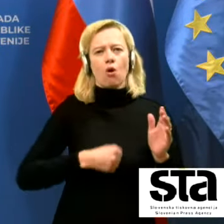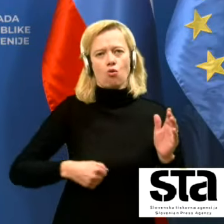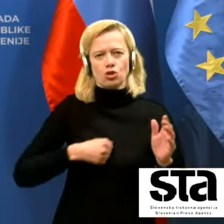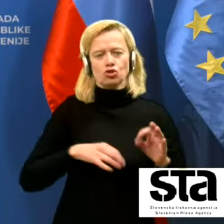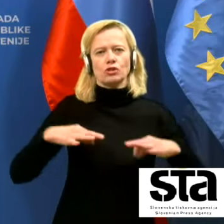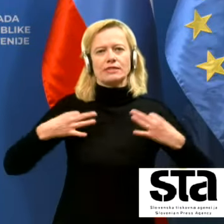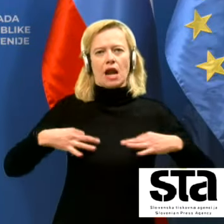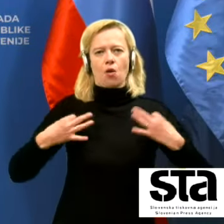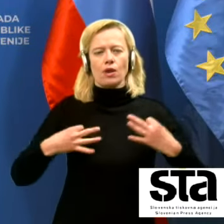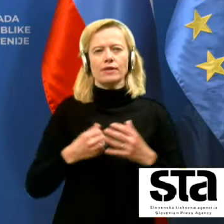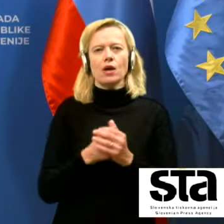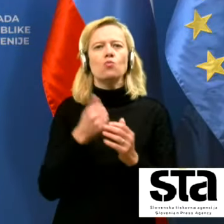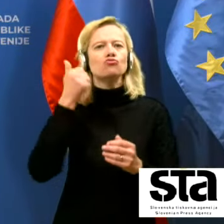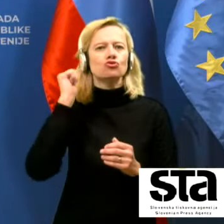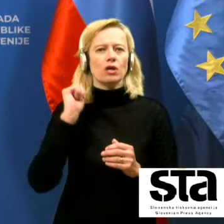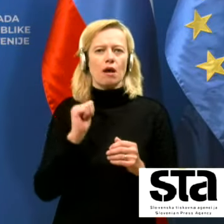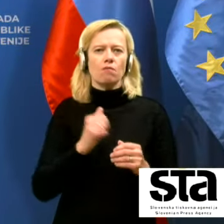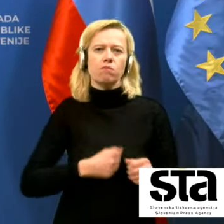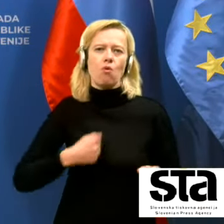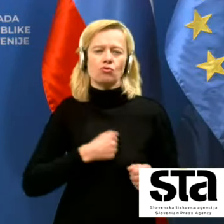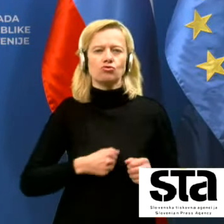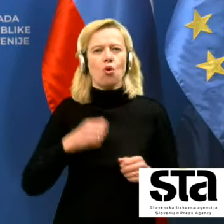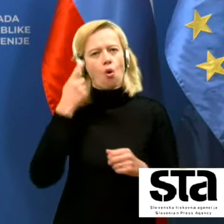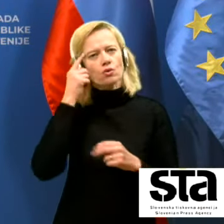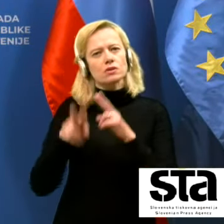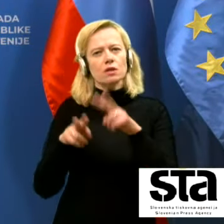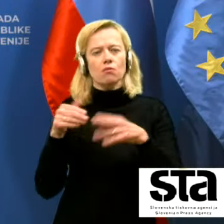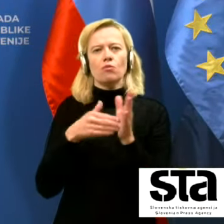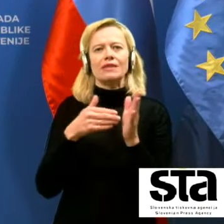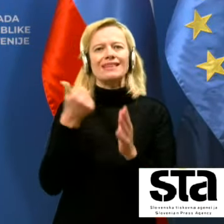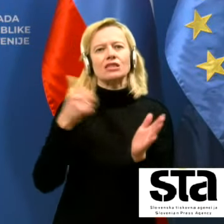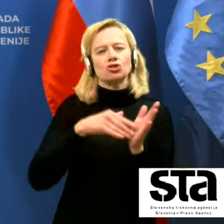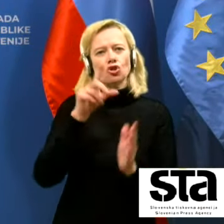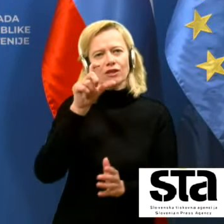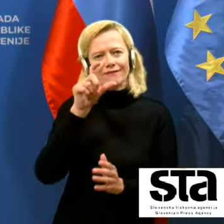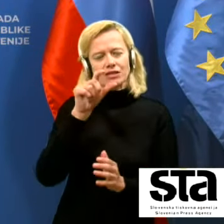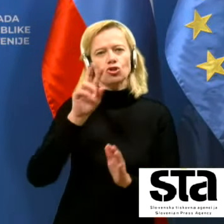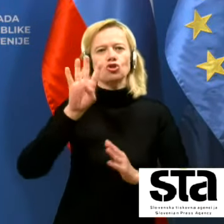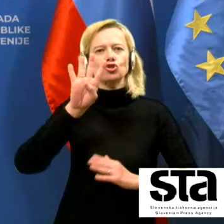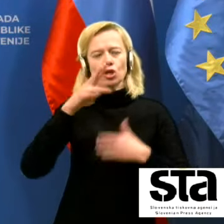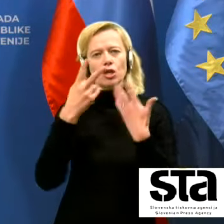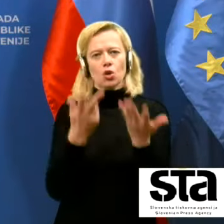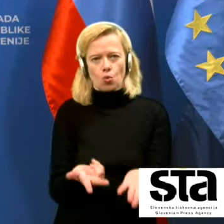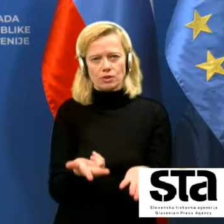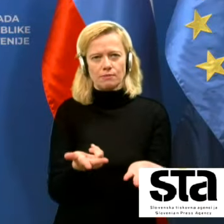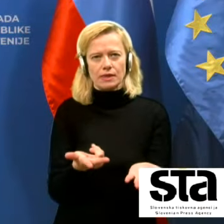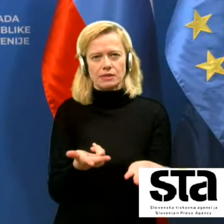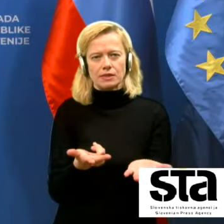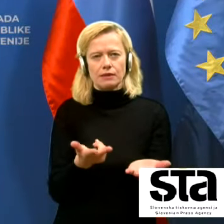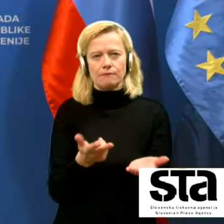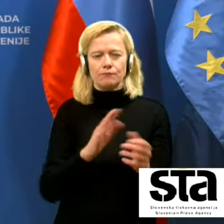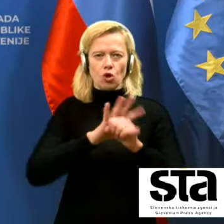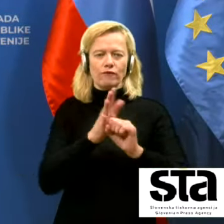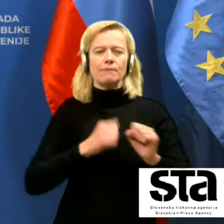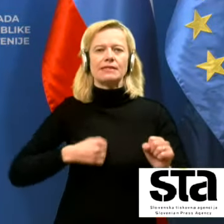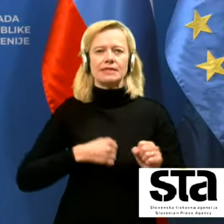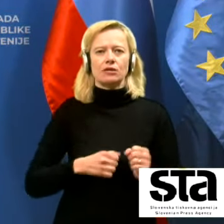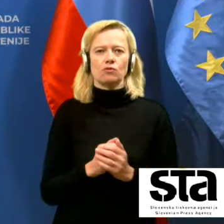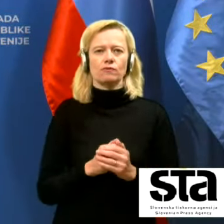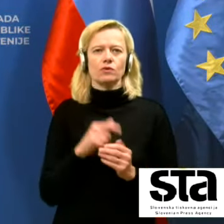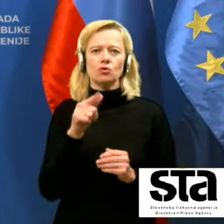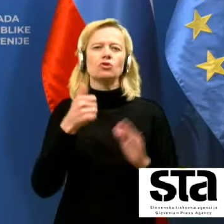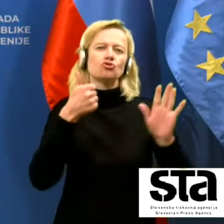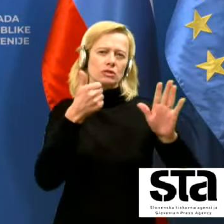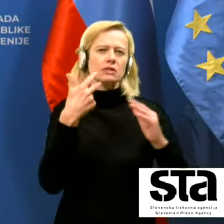zdravljenje. Včeraj je bolnišnično skrbo potrebovalo 1284 COVID pacijentov, ker je vendar le